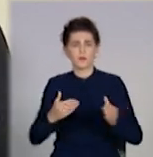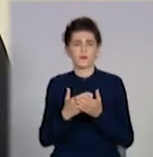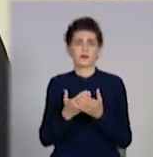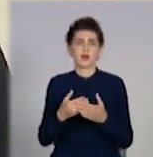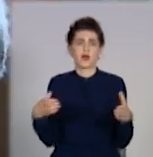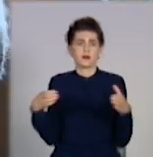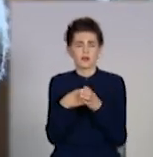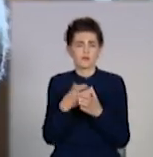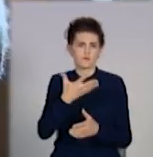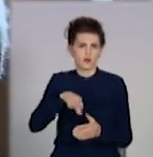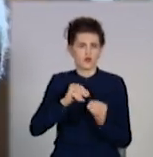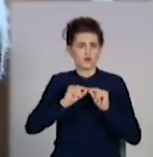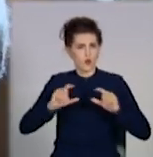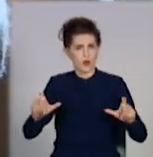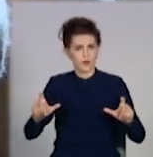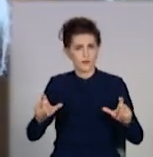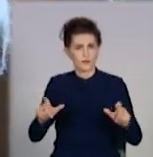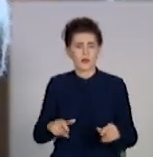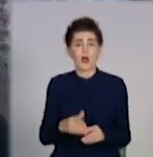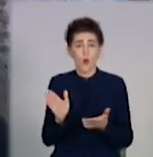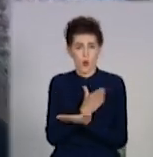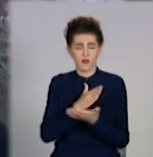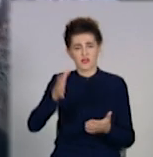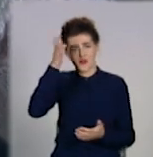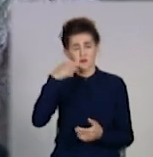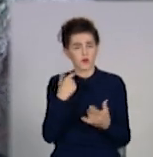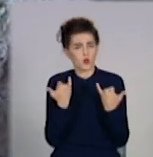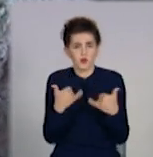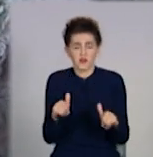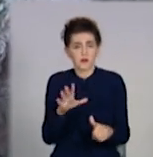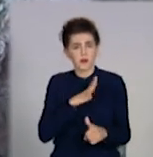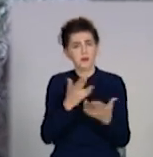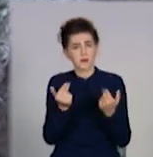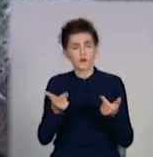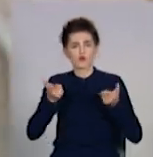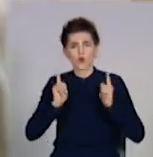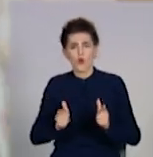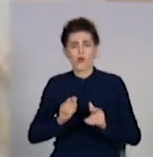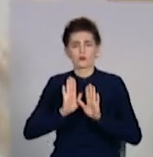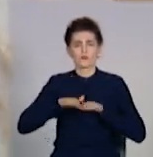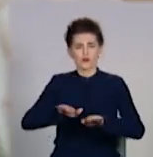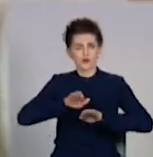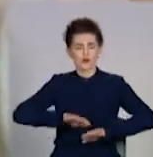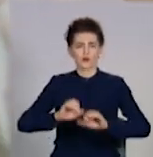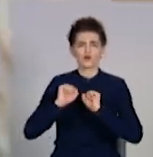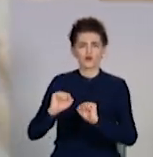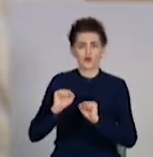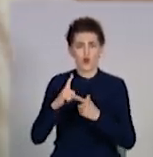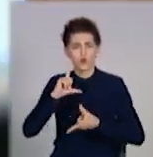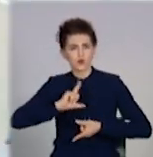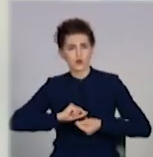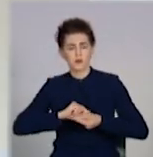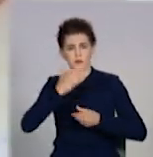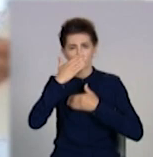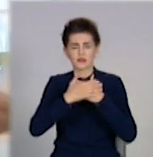під колектив школи. У відділі освіти кажуть, були приємно здивовані тим, що до пошиву захисних костюмів долучилися майже 200